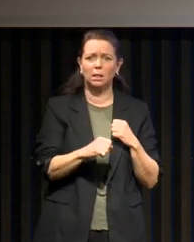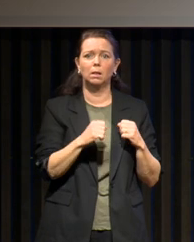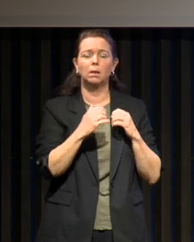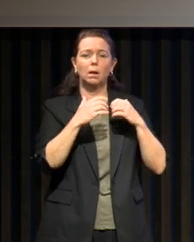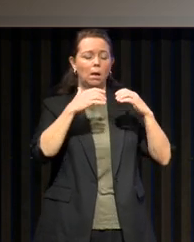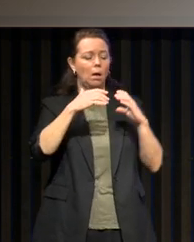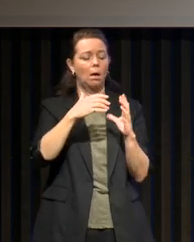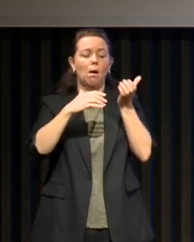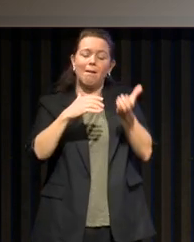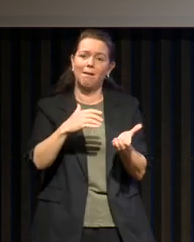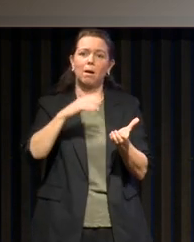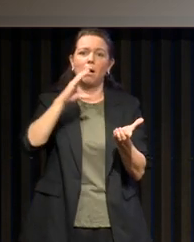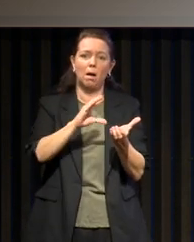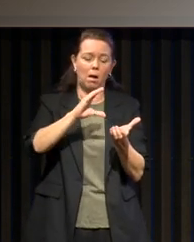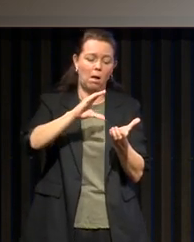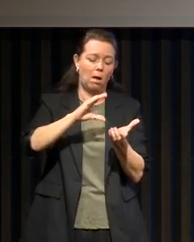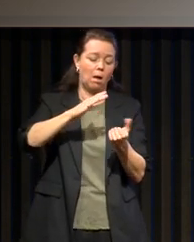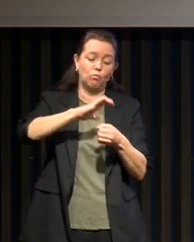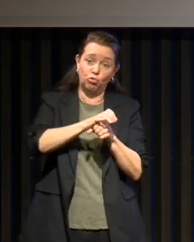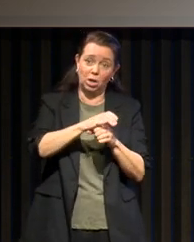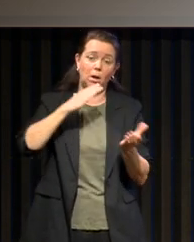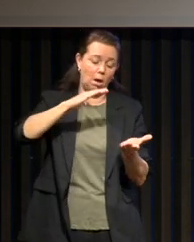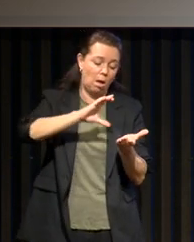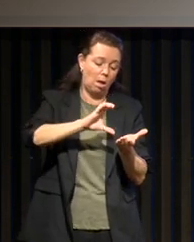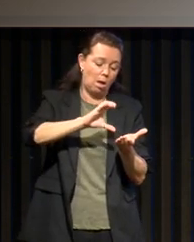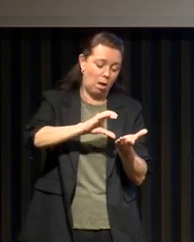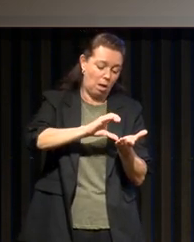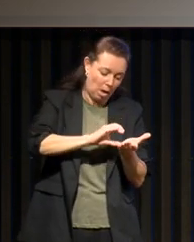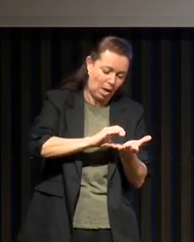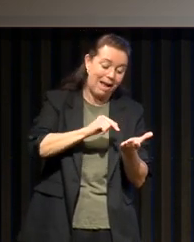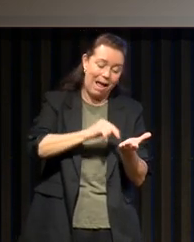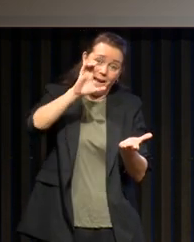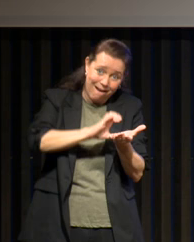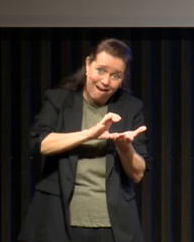un peu plus, il les hypopnées, et ça s'obstrut complètement, c'est l'apnée obstructive du sommeil.